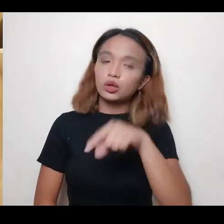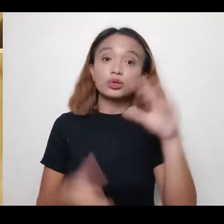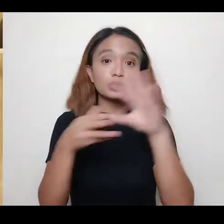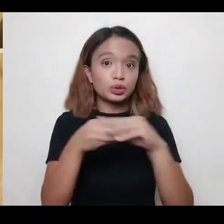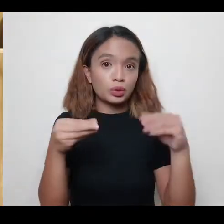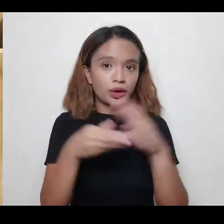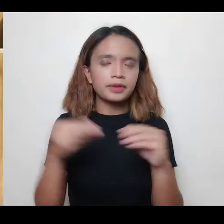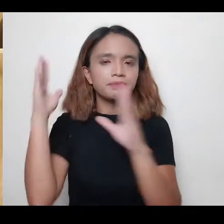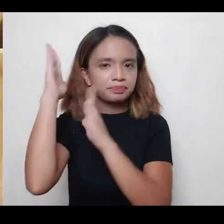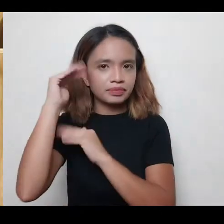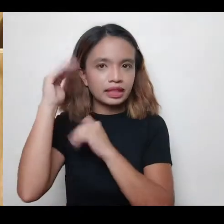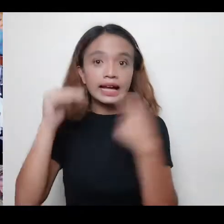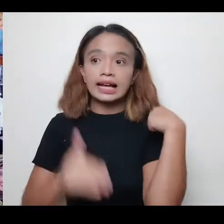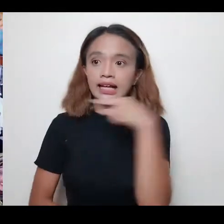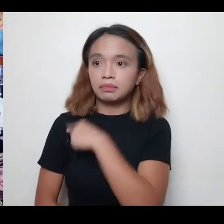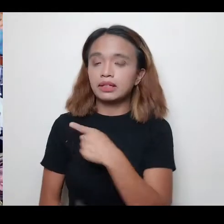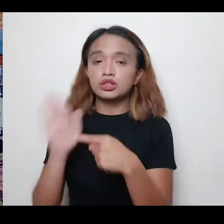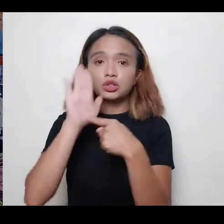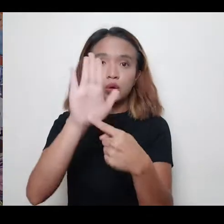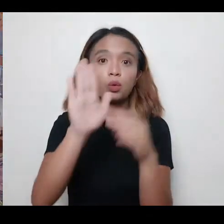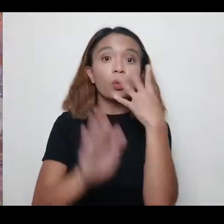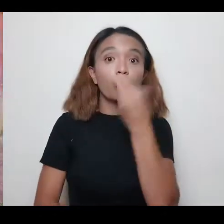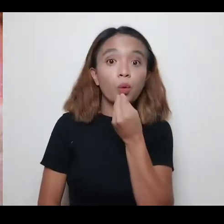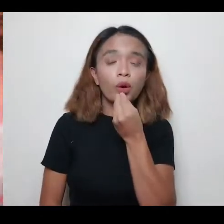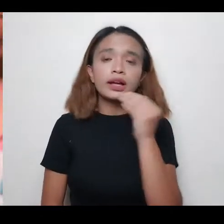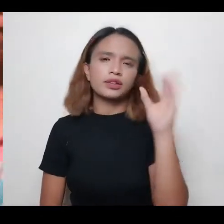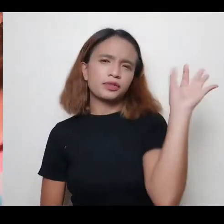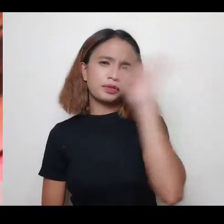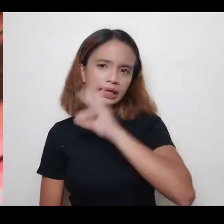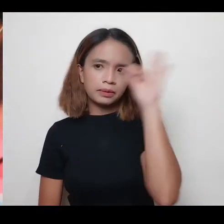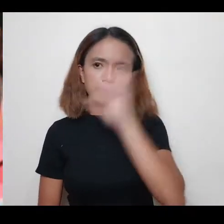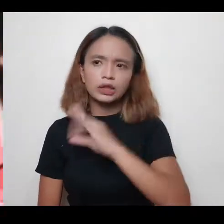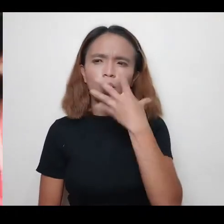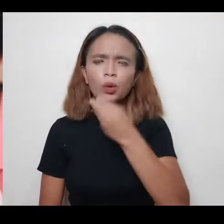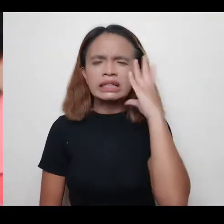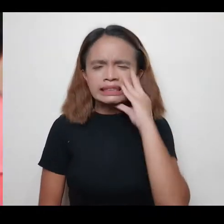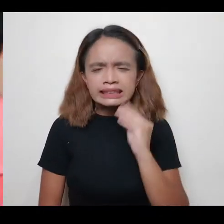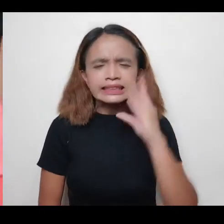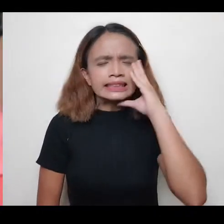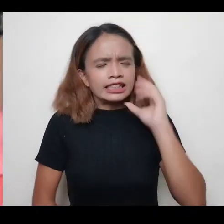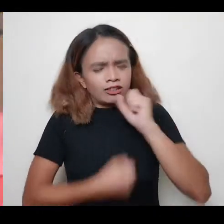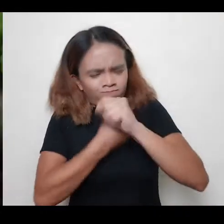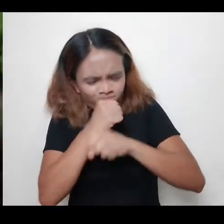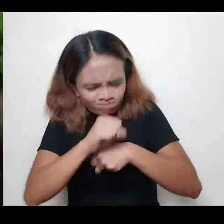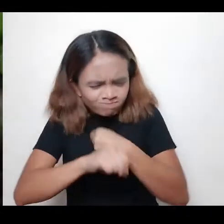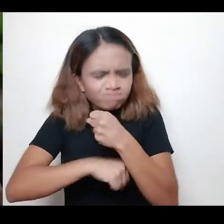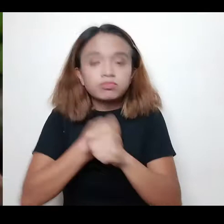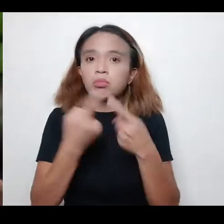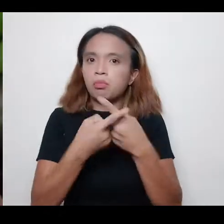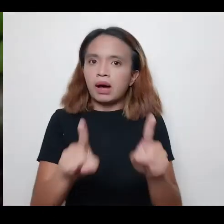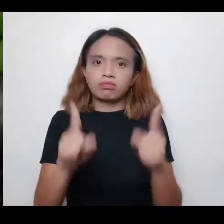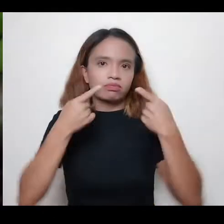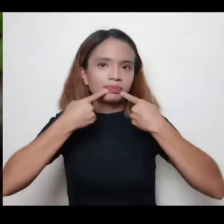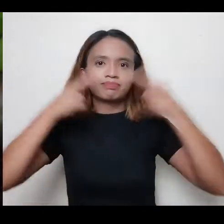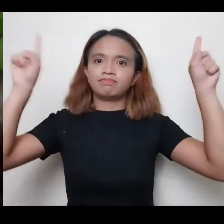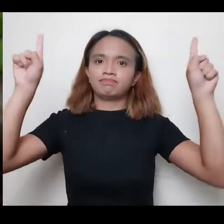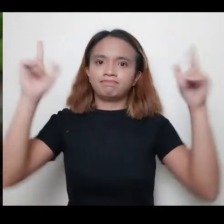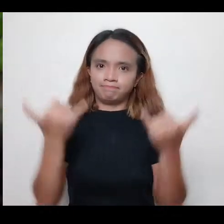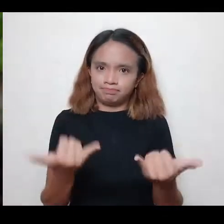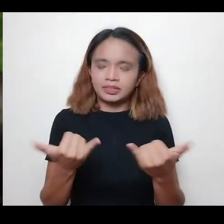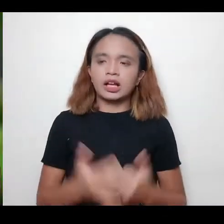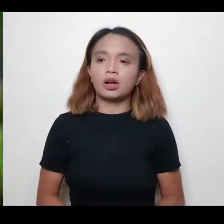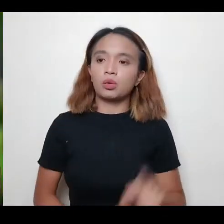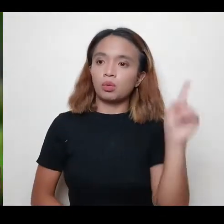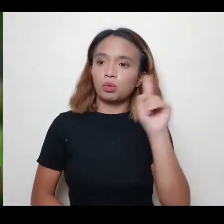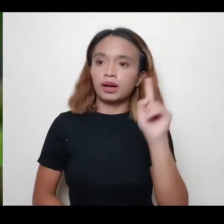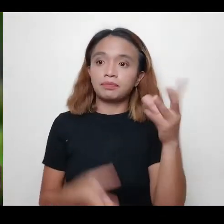Ito kasi yung istorya ng pag-asa. Fini-feature natin yung mga ordinaryong Pilipino na nagdaan sa matitinding pagsubok pero naging matagumpay.